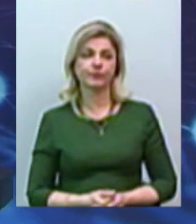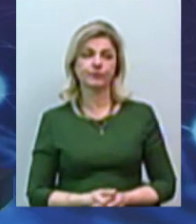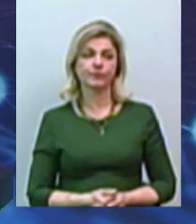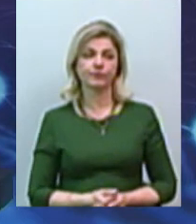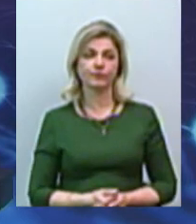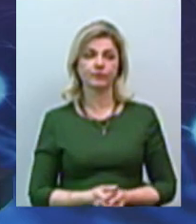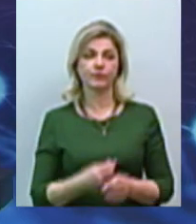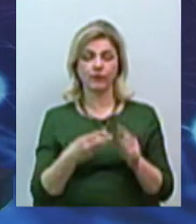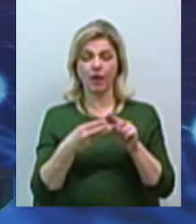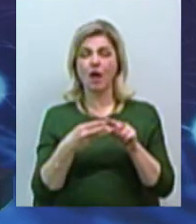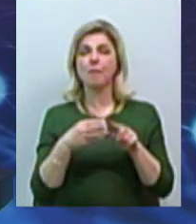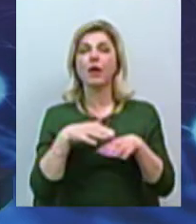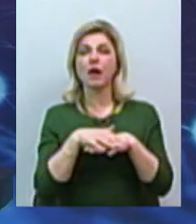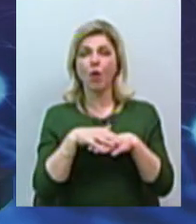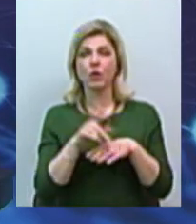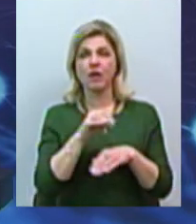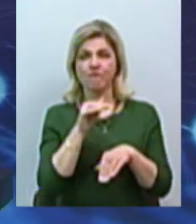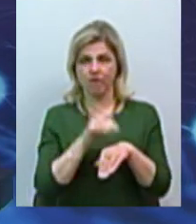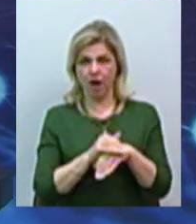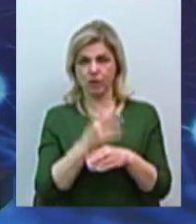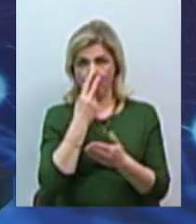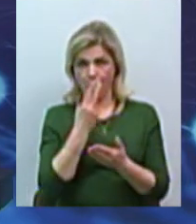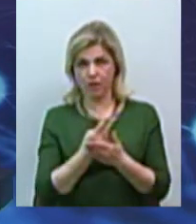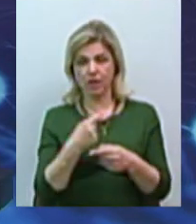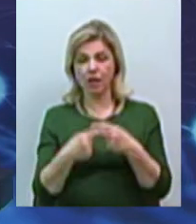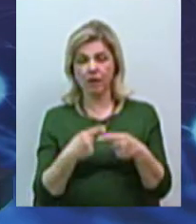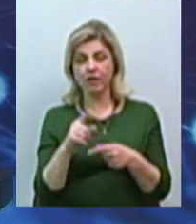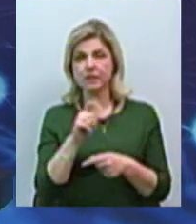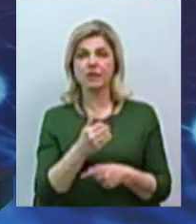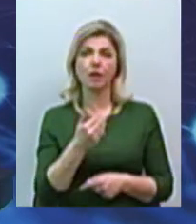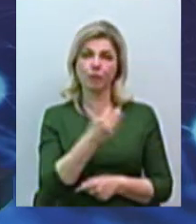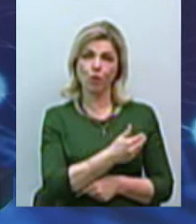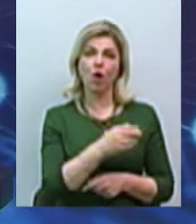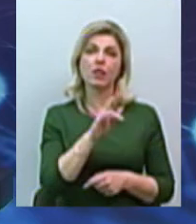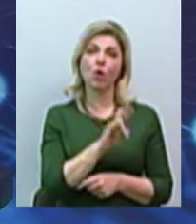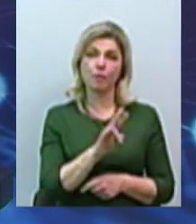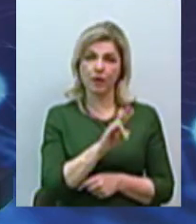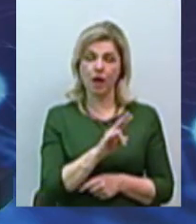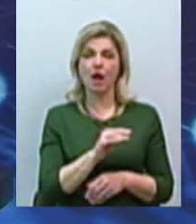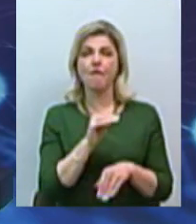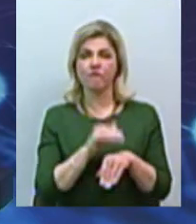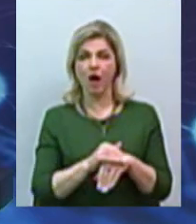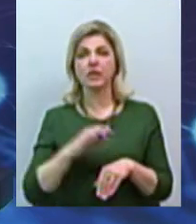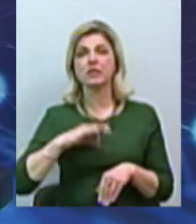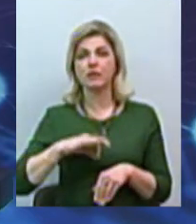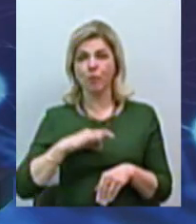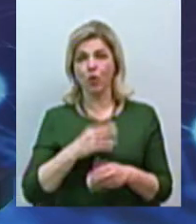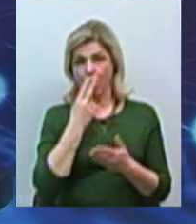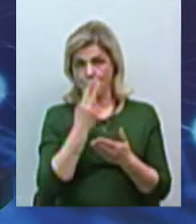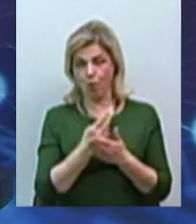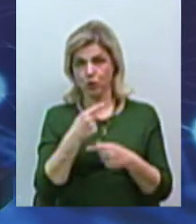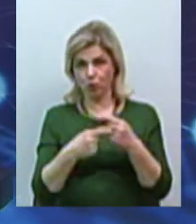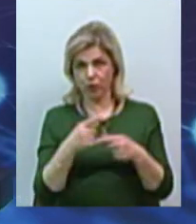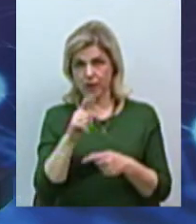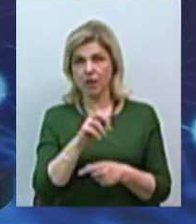Перерахунок за фактичними показниками лічильника за листопад 2019 року, фактичне споживання за показами лічильника за